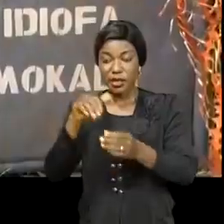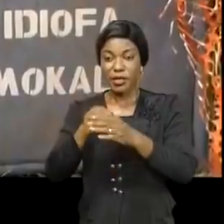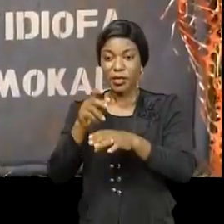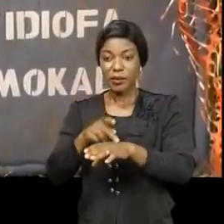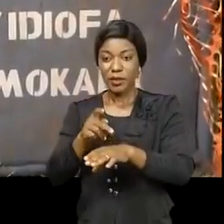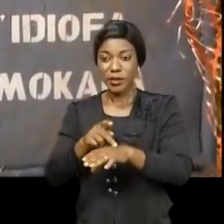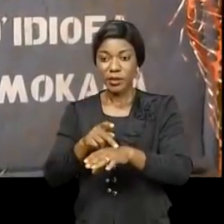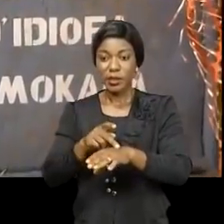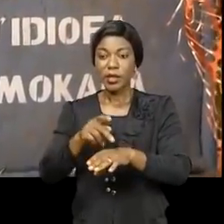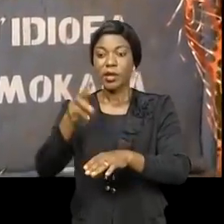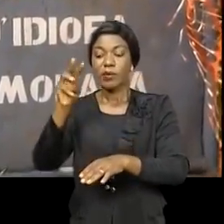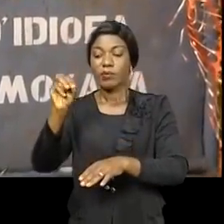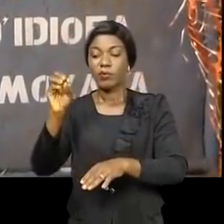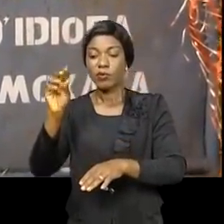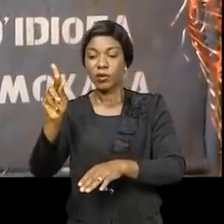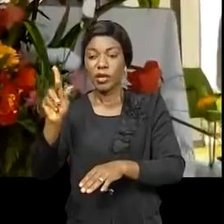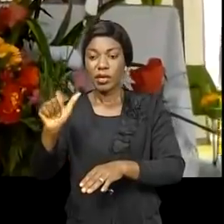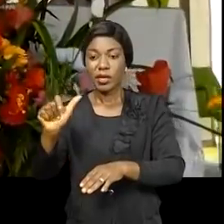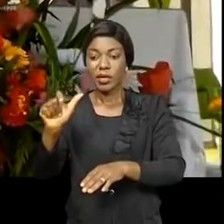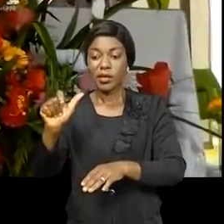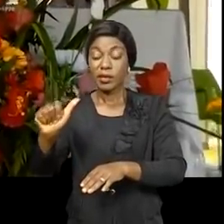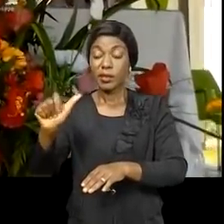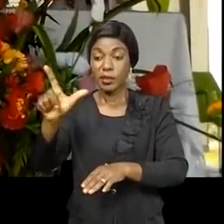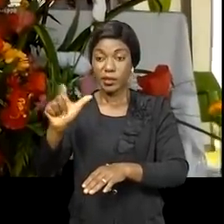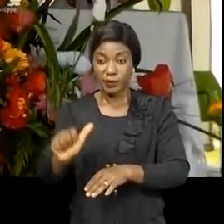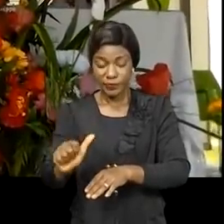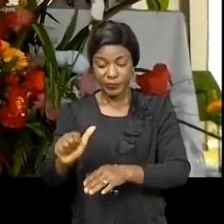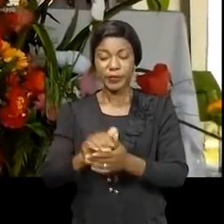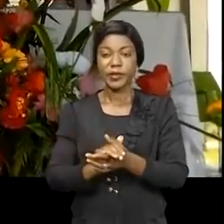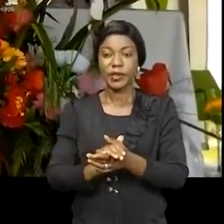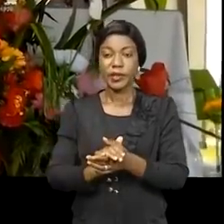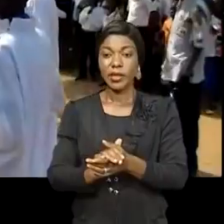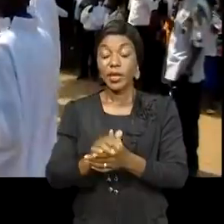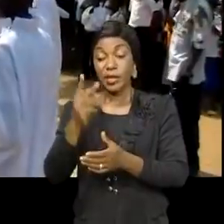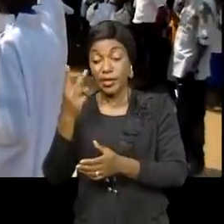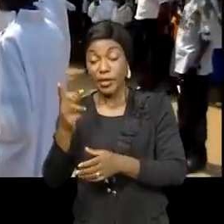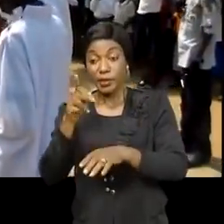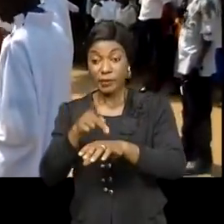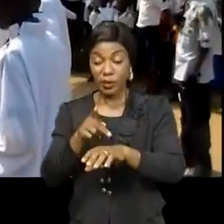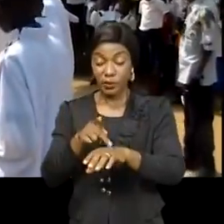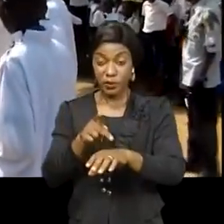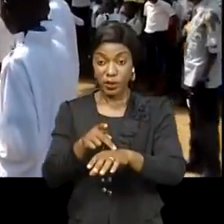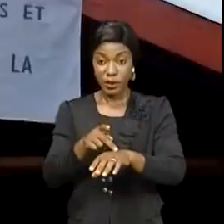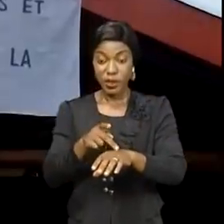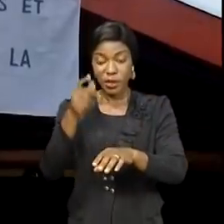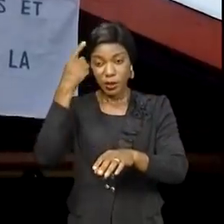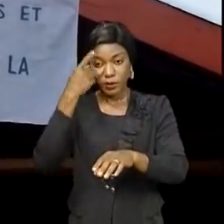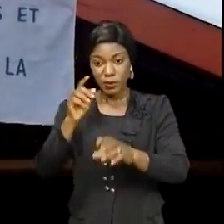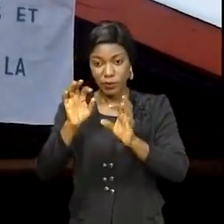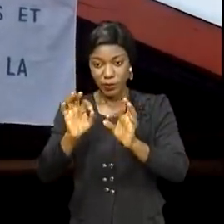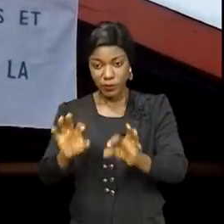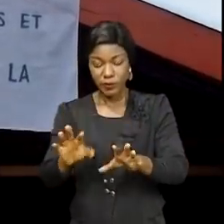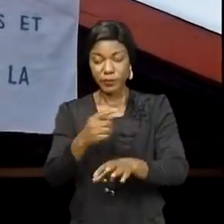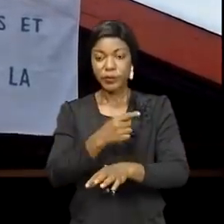Yolo, Mokala, Panou, Moutoi et Mateko. Doyennens de Kalo, paroisses de Kimpoutou, Mbeo,